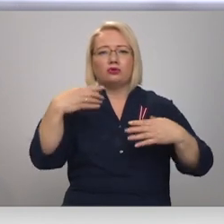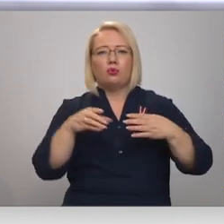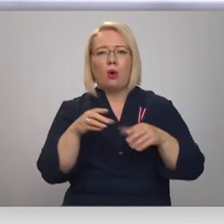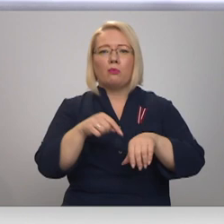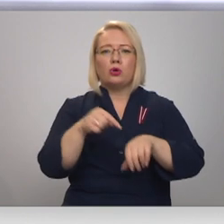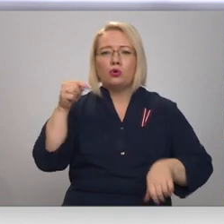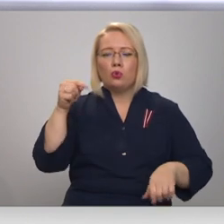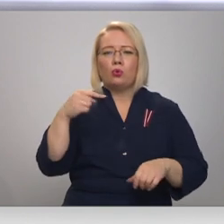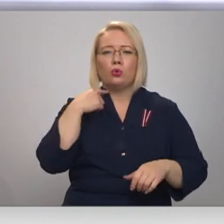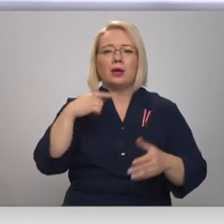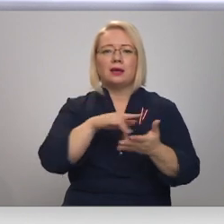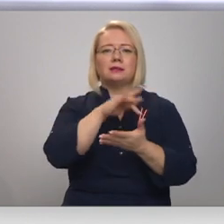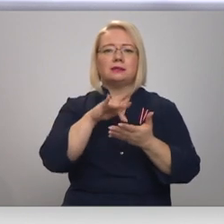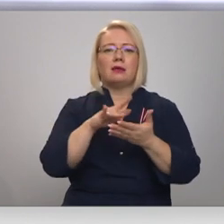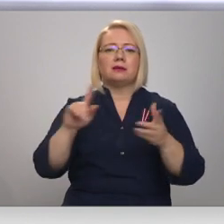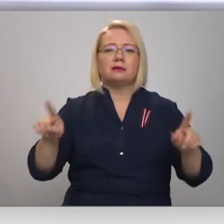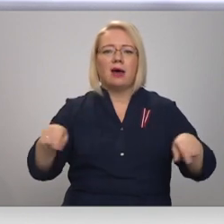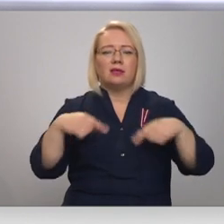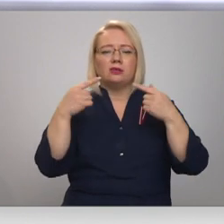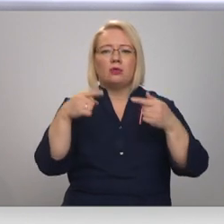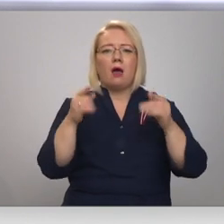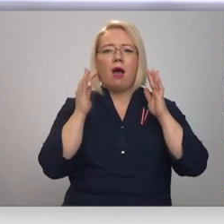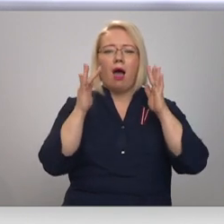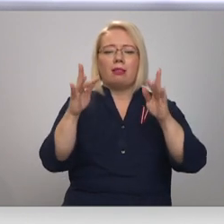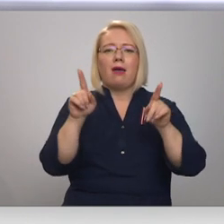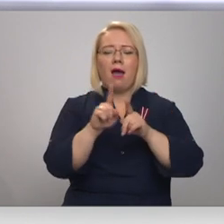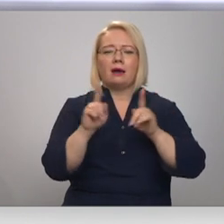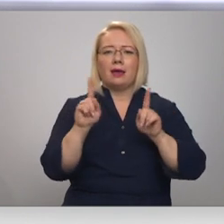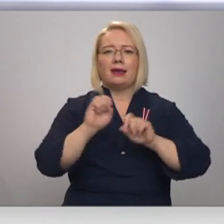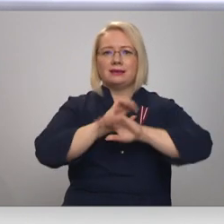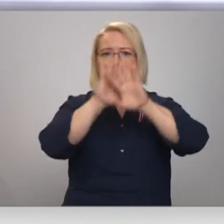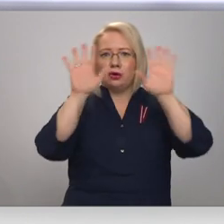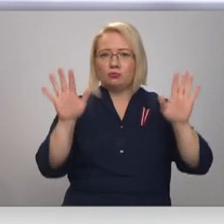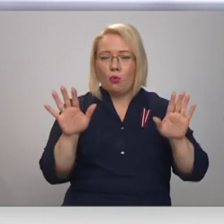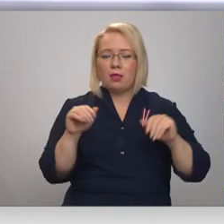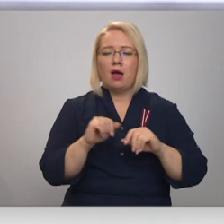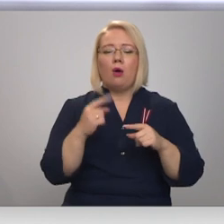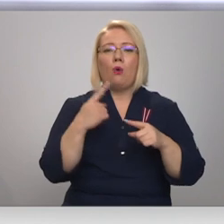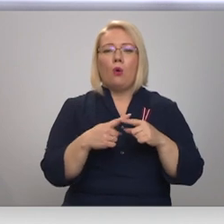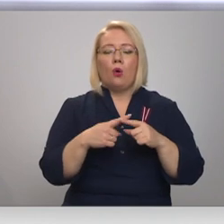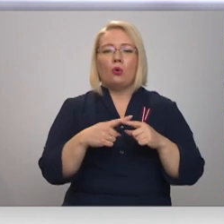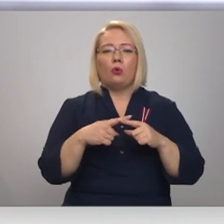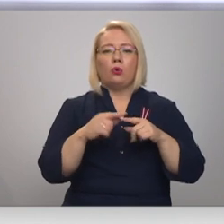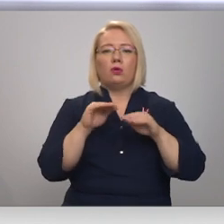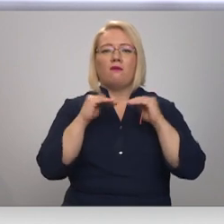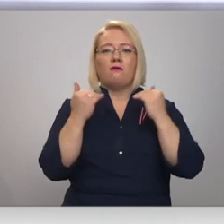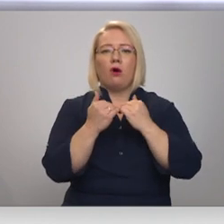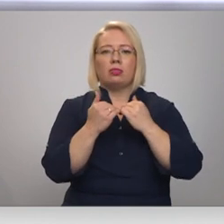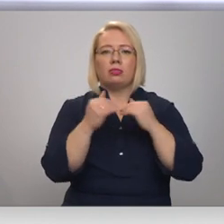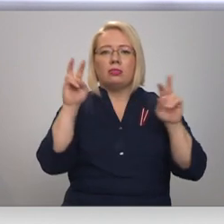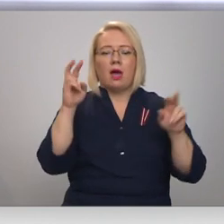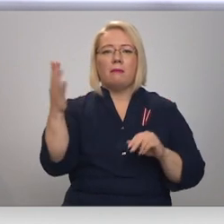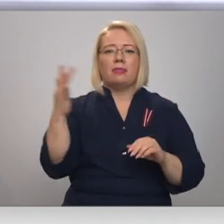Rīgas centrs attīstās un šī ālēja tiek izgaismot. Tātad, protams, fondam nāca līdās ar ideju